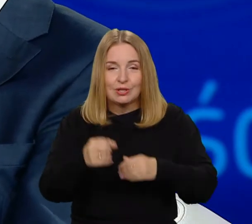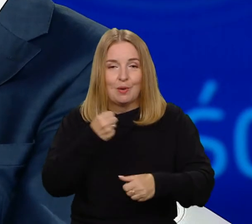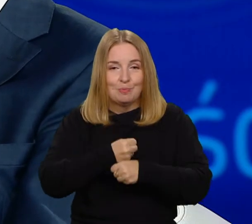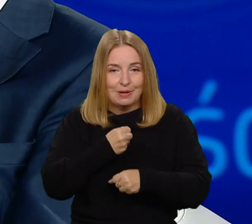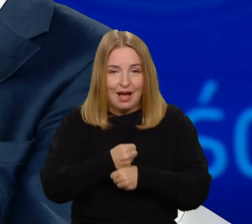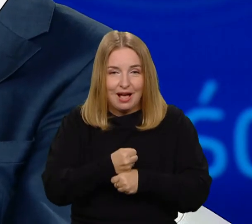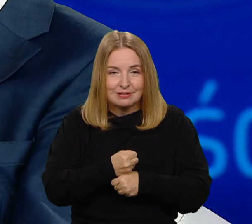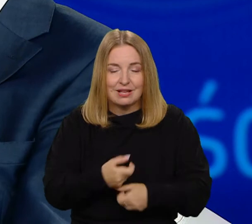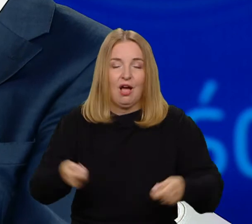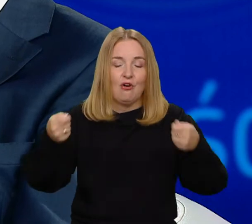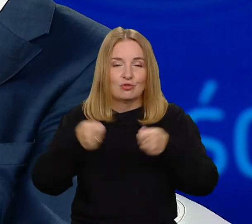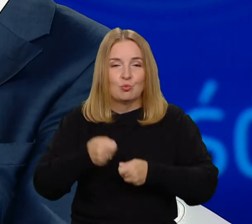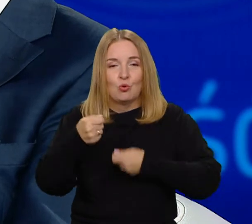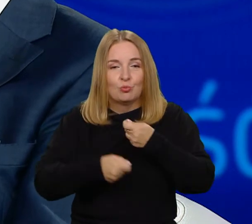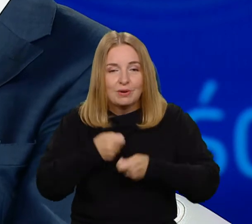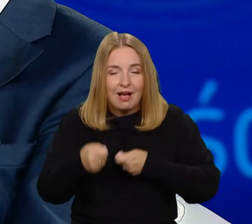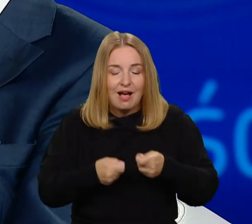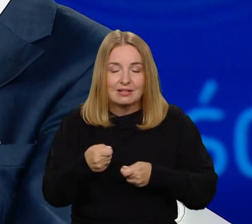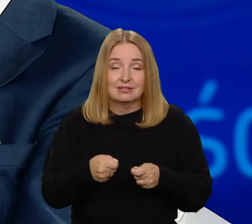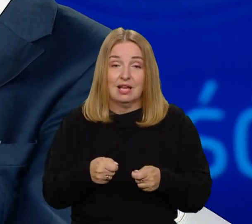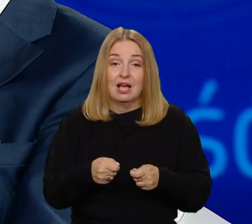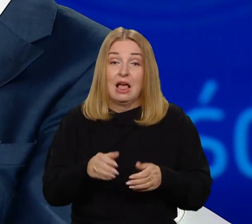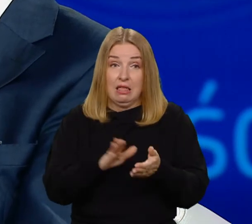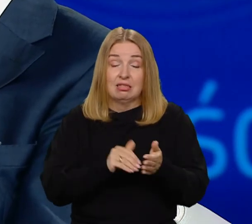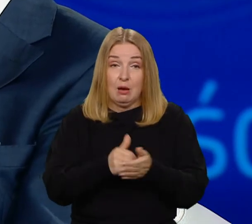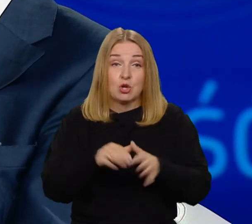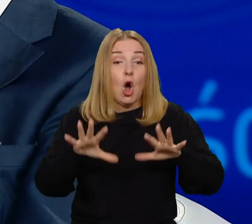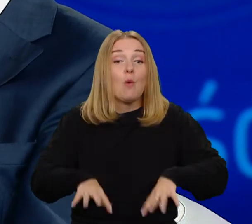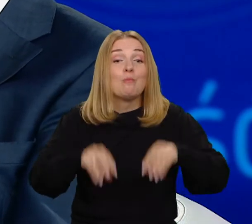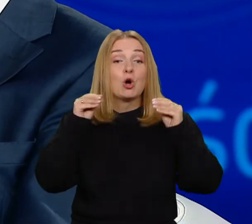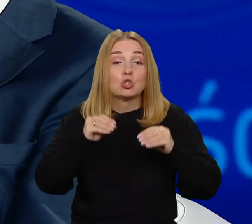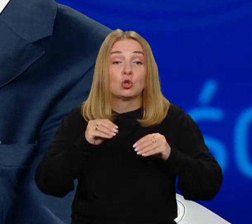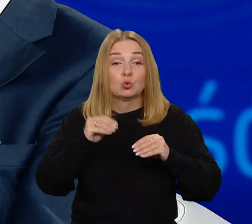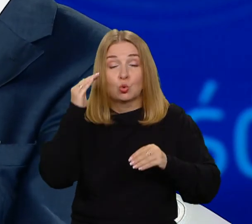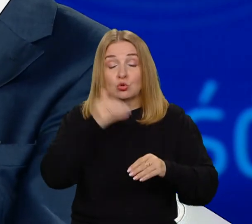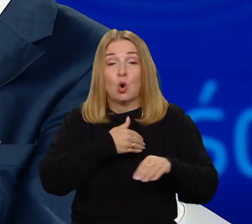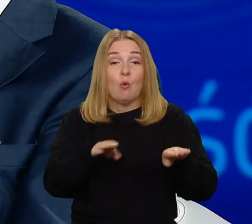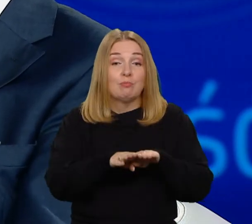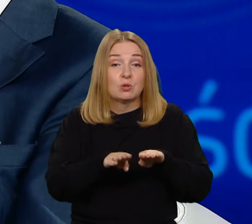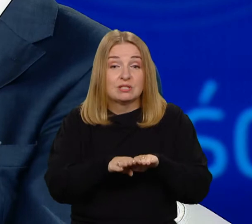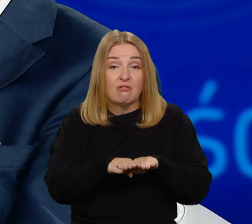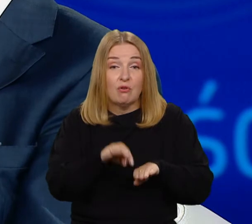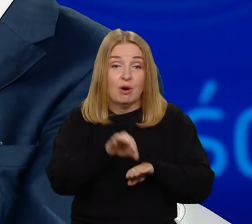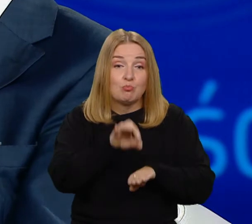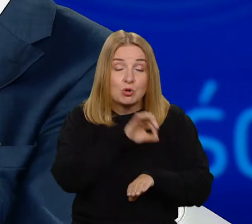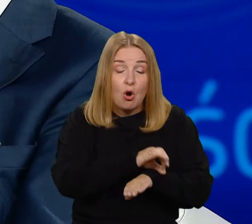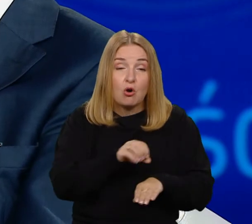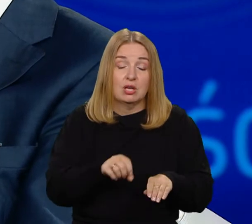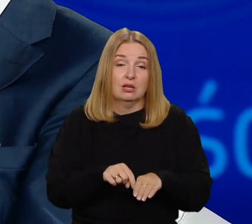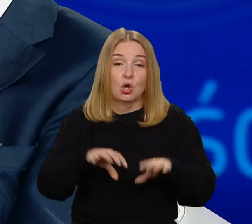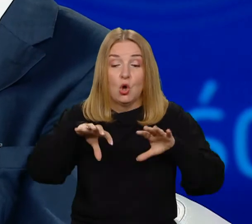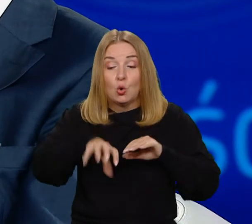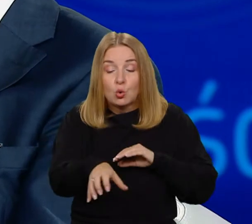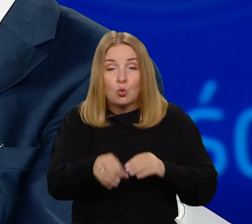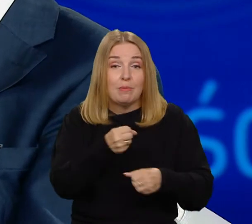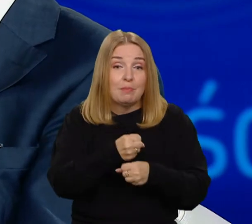na przykład. Wspólna praca w szkole, metody projektów, wspólne działanie, zaufanie do kolegi, koleżanki, że wykona to, do czego